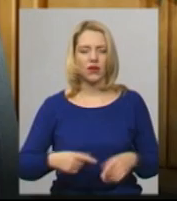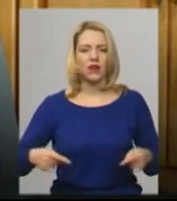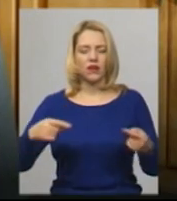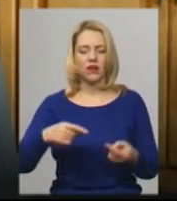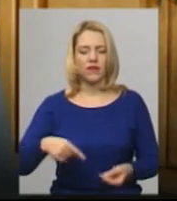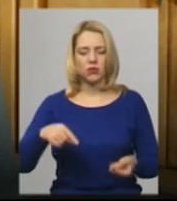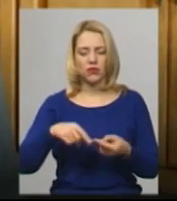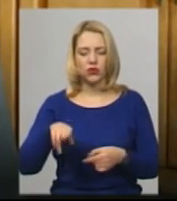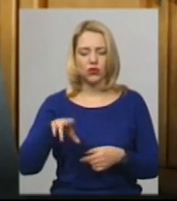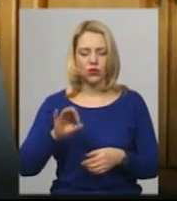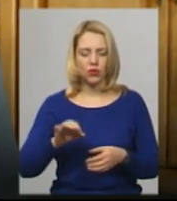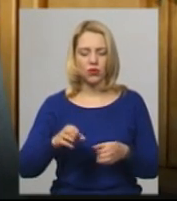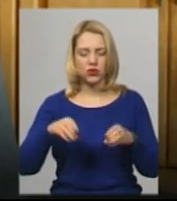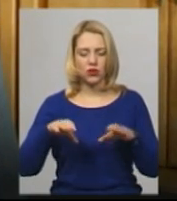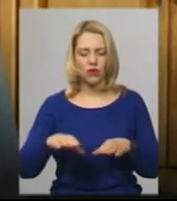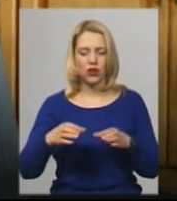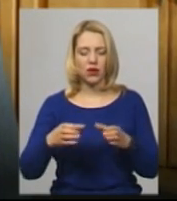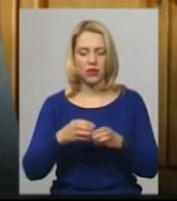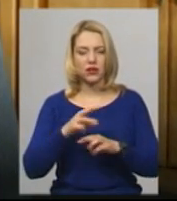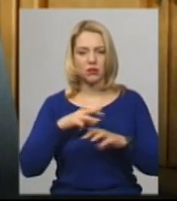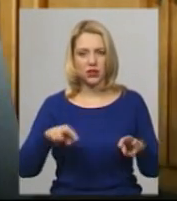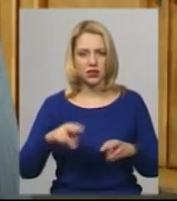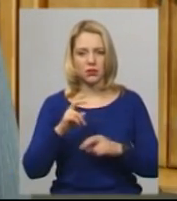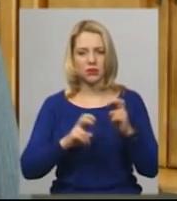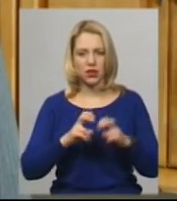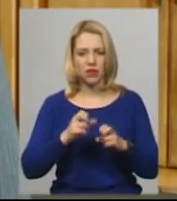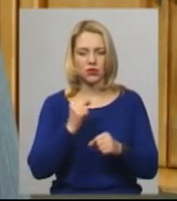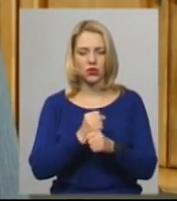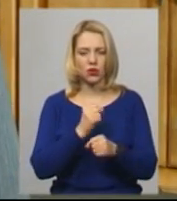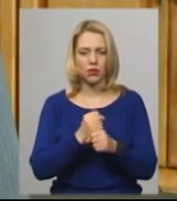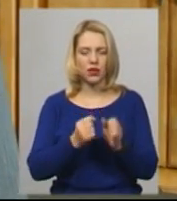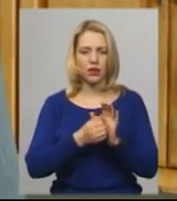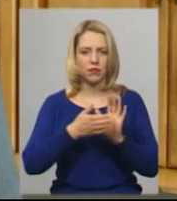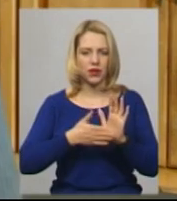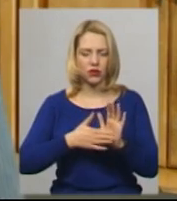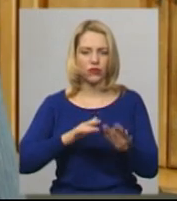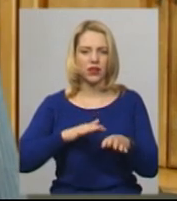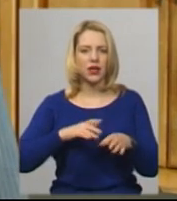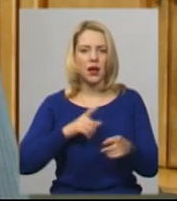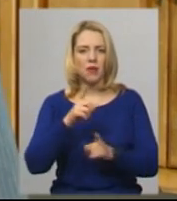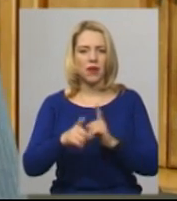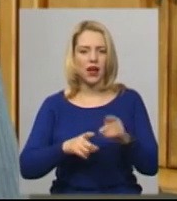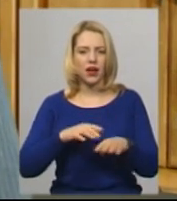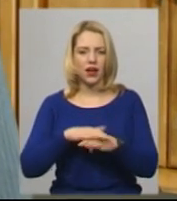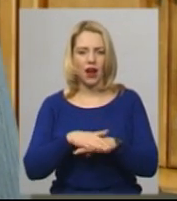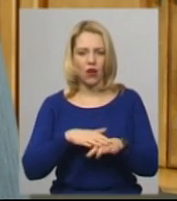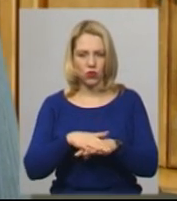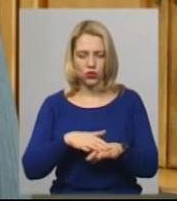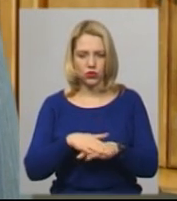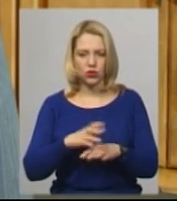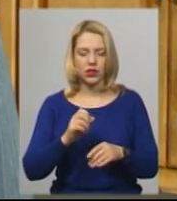міністрів, в 1082 підприємство здійснило перерахунок нарахувань за грудень місяць в зв'язку з зменшенням ціни на газ.